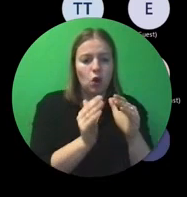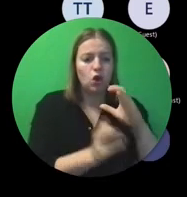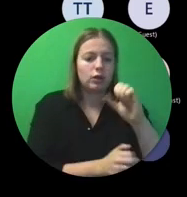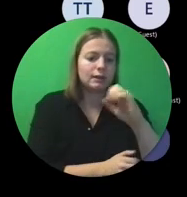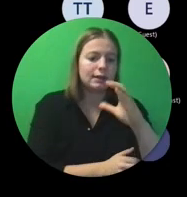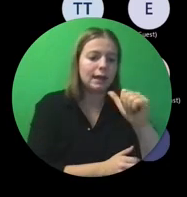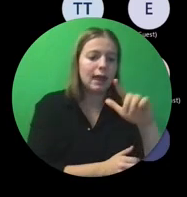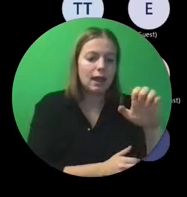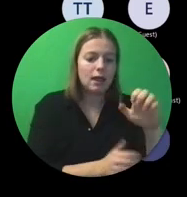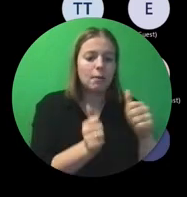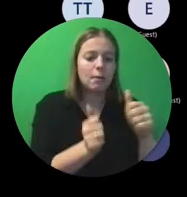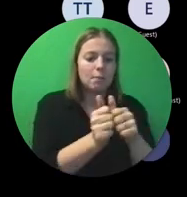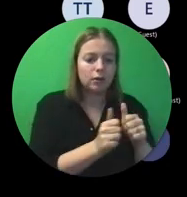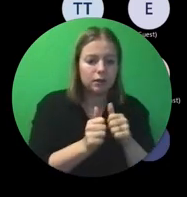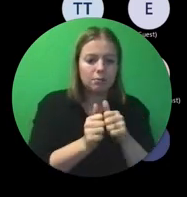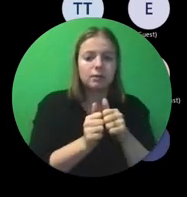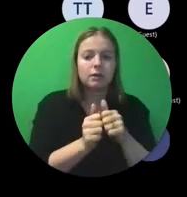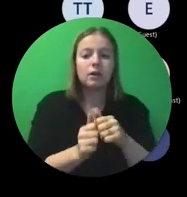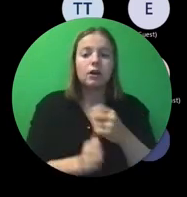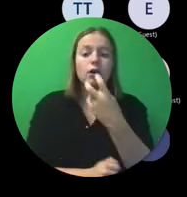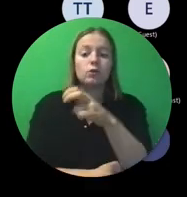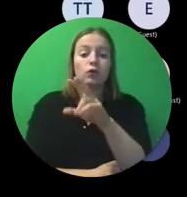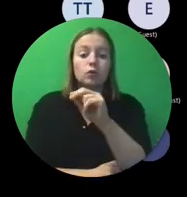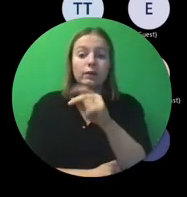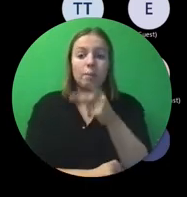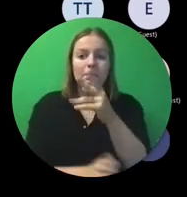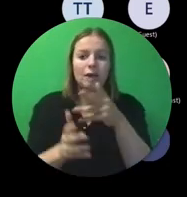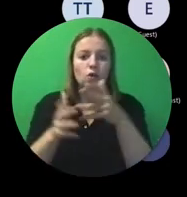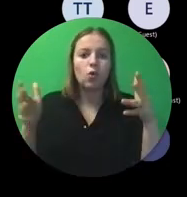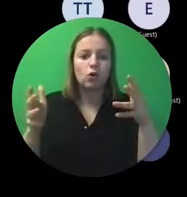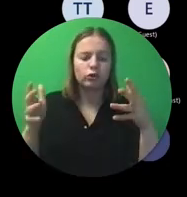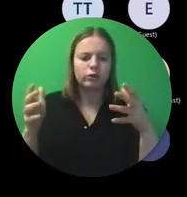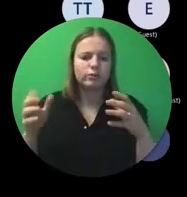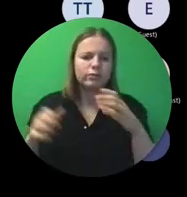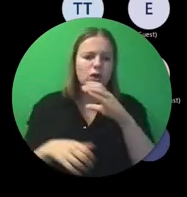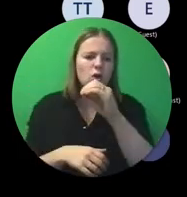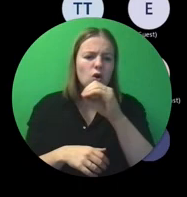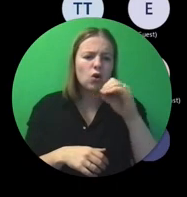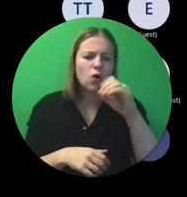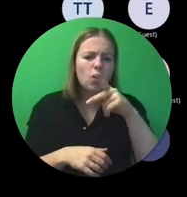partnerships. De 220 zijn de grotere projecten, de cooperation partnerships.